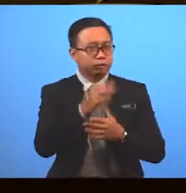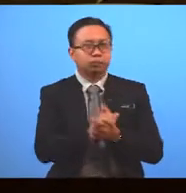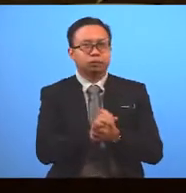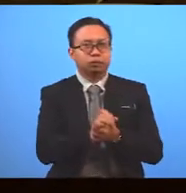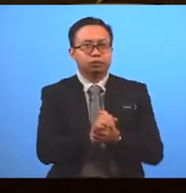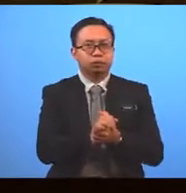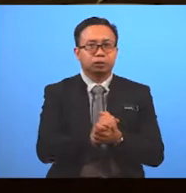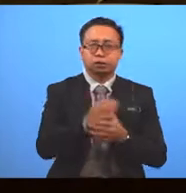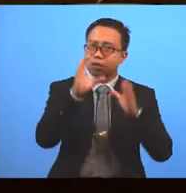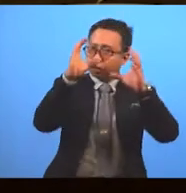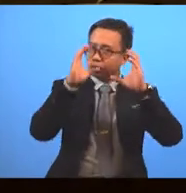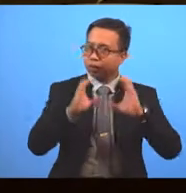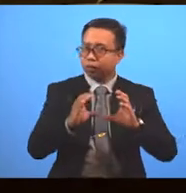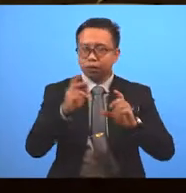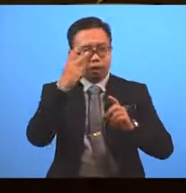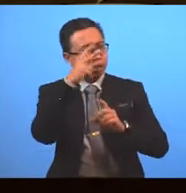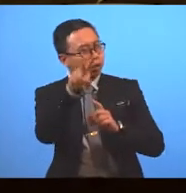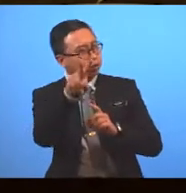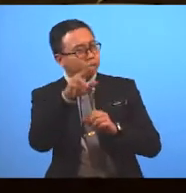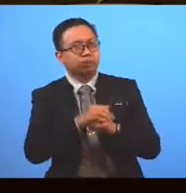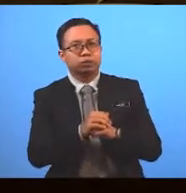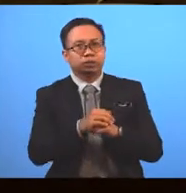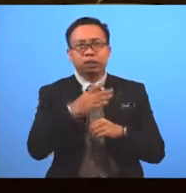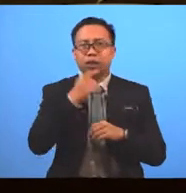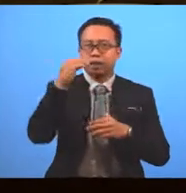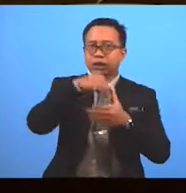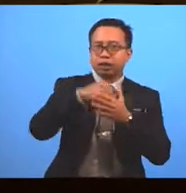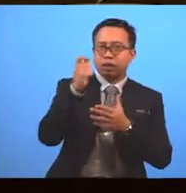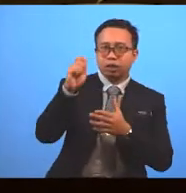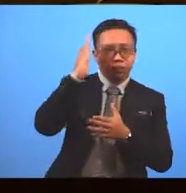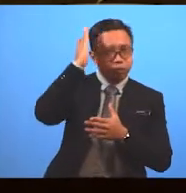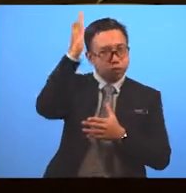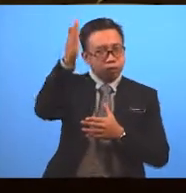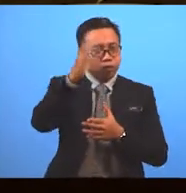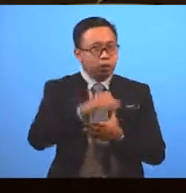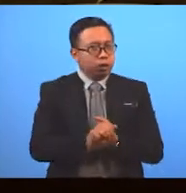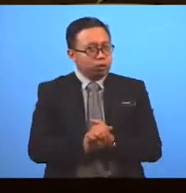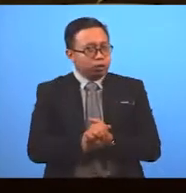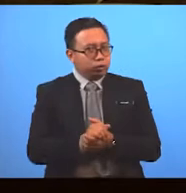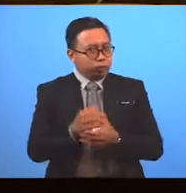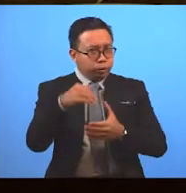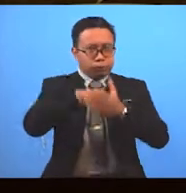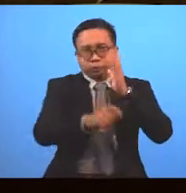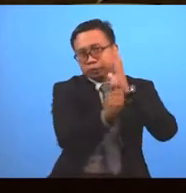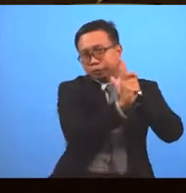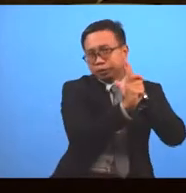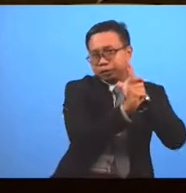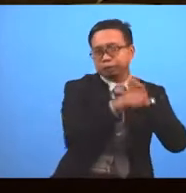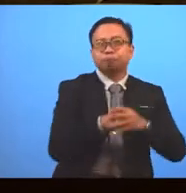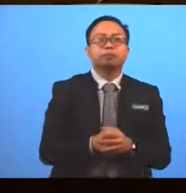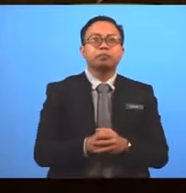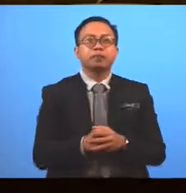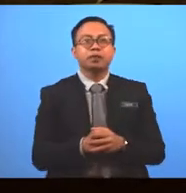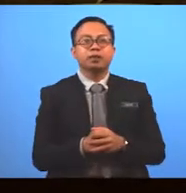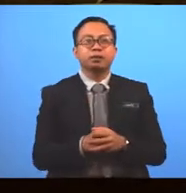alternative perspective on what life could be like in the future In addition, they usually have